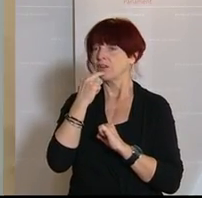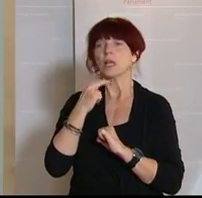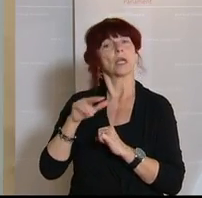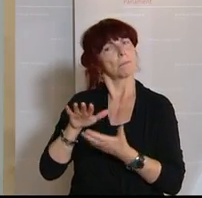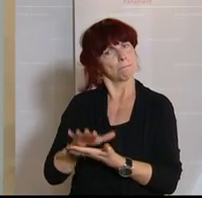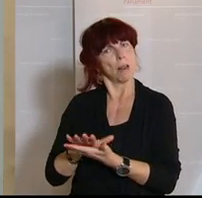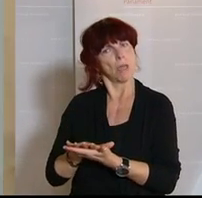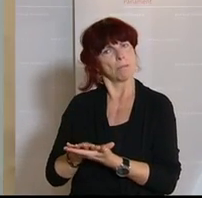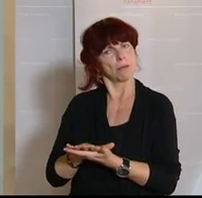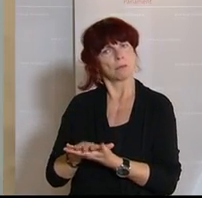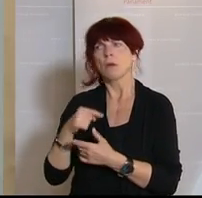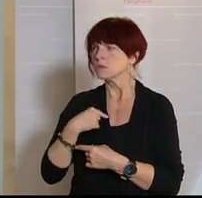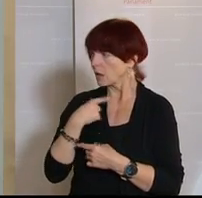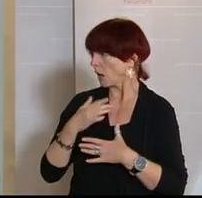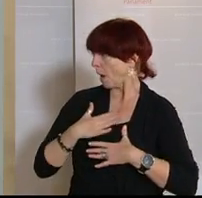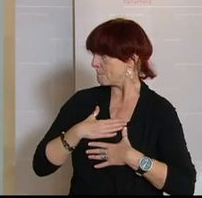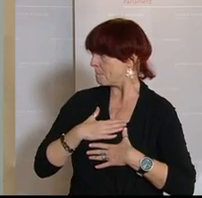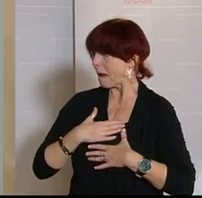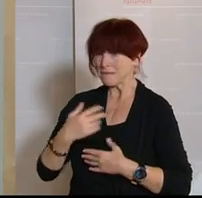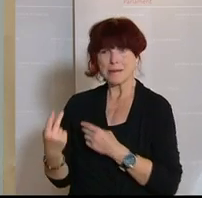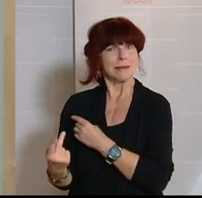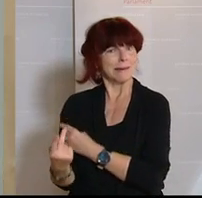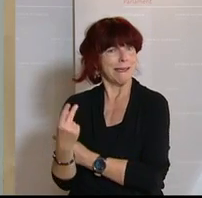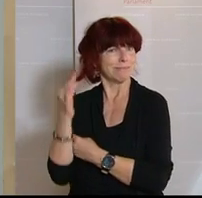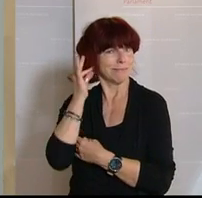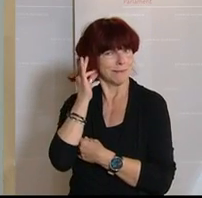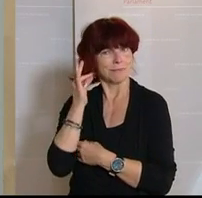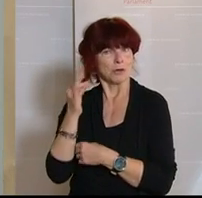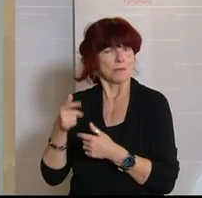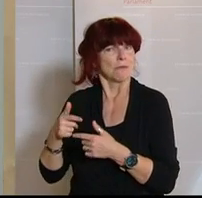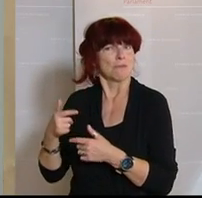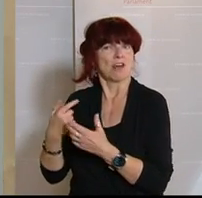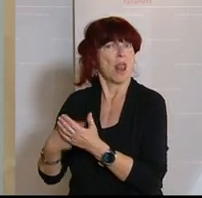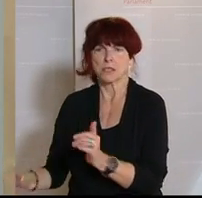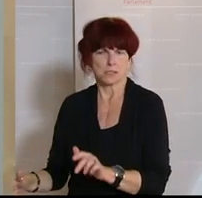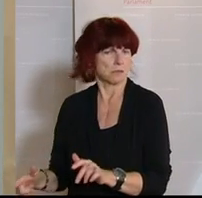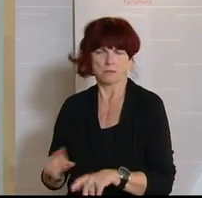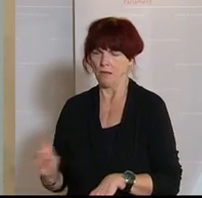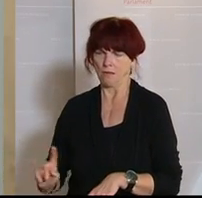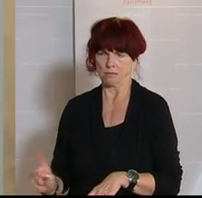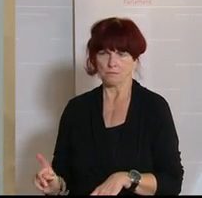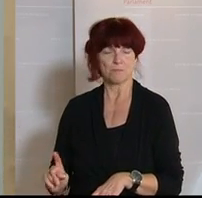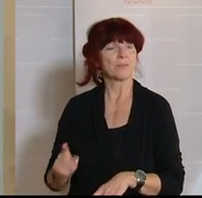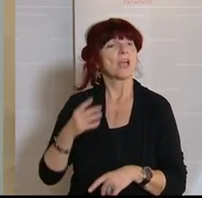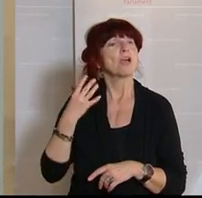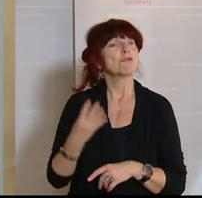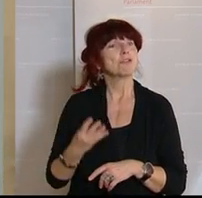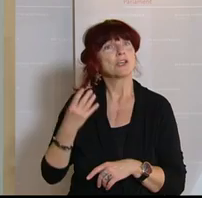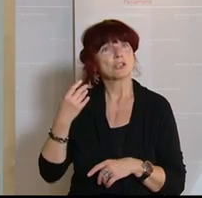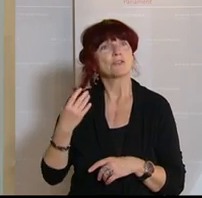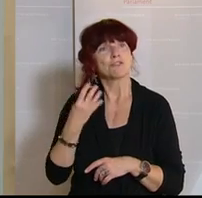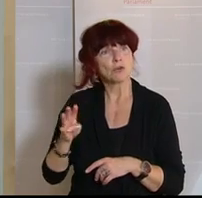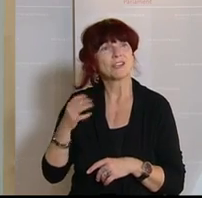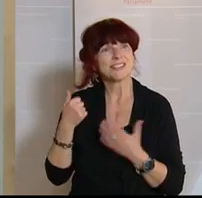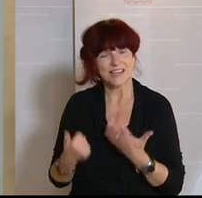jetzt nicht im Stich, ich bleibe hier. Trotzdem, wenn wir wissen, dass wir 460.000 Pflegegeldbezieherinnen in Österreich haben,